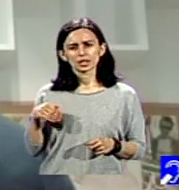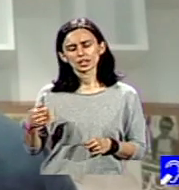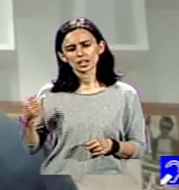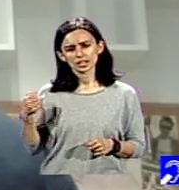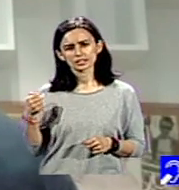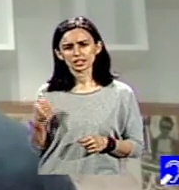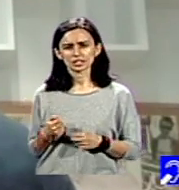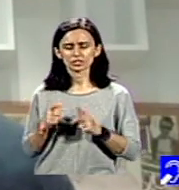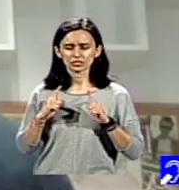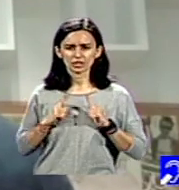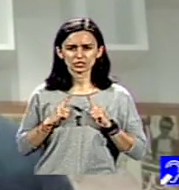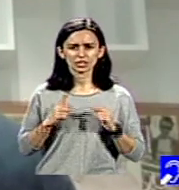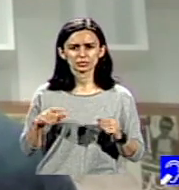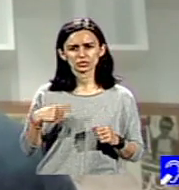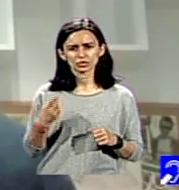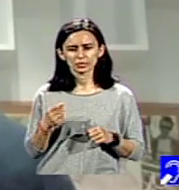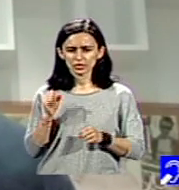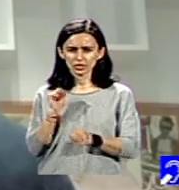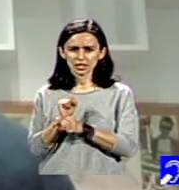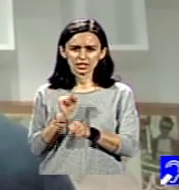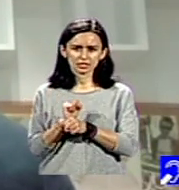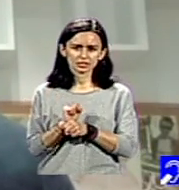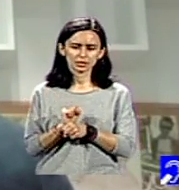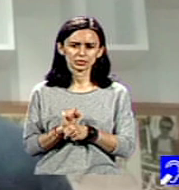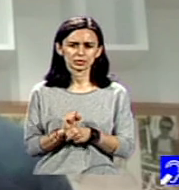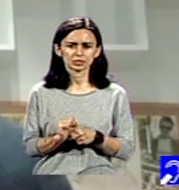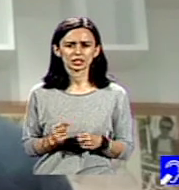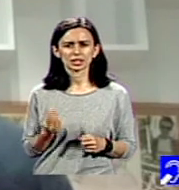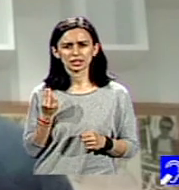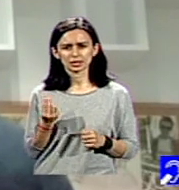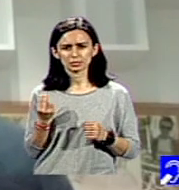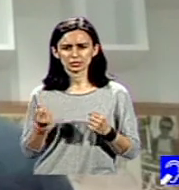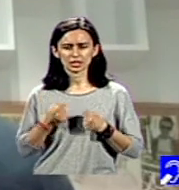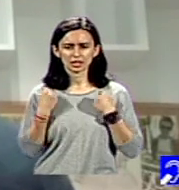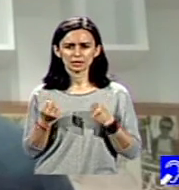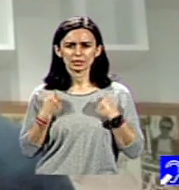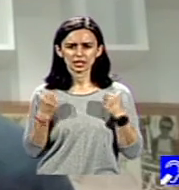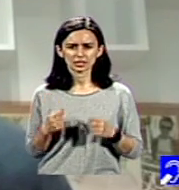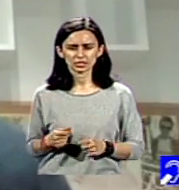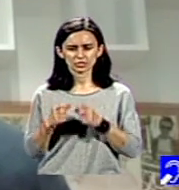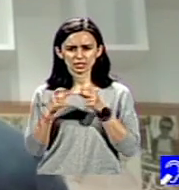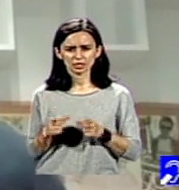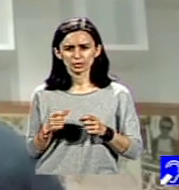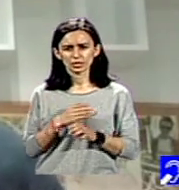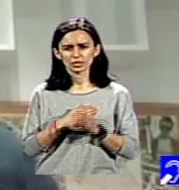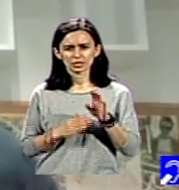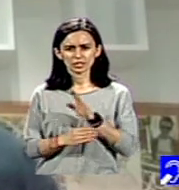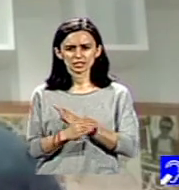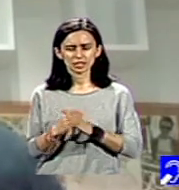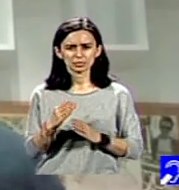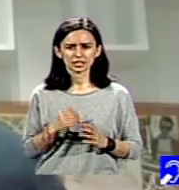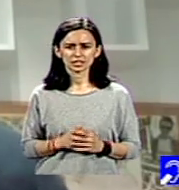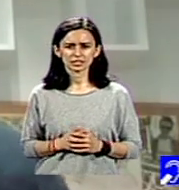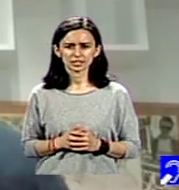și vă aștept și săptămâna viitoare la ruprica Bunei Practici în domeniul